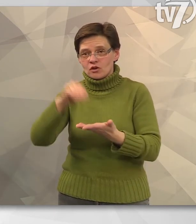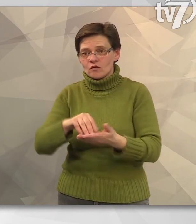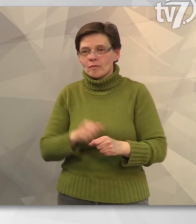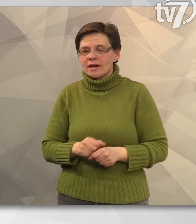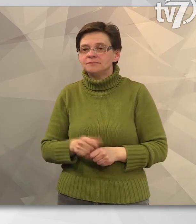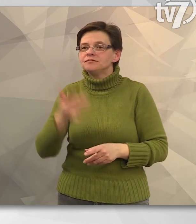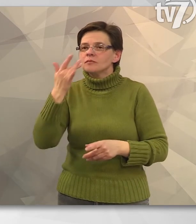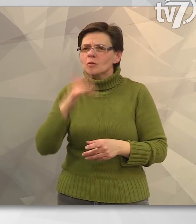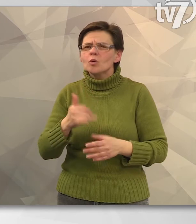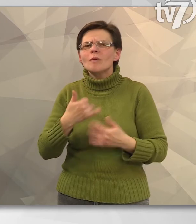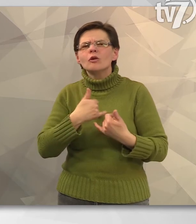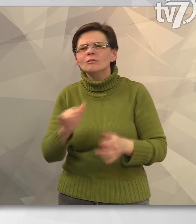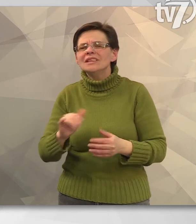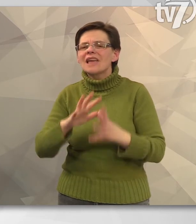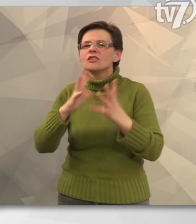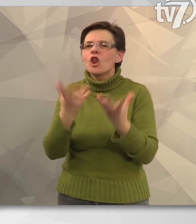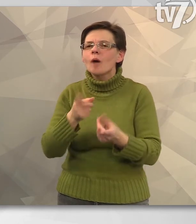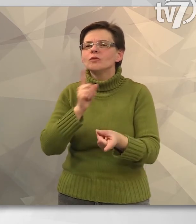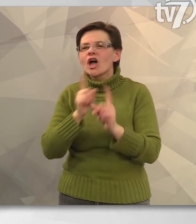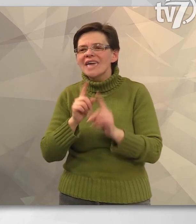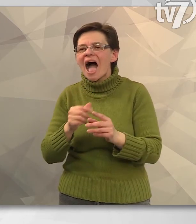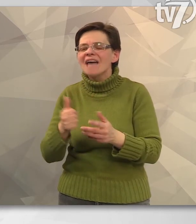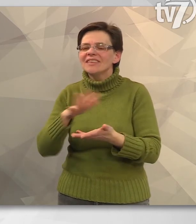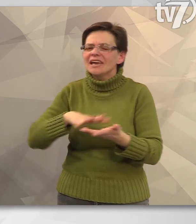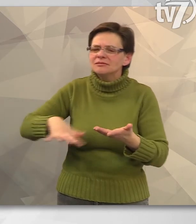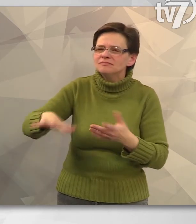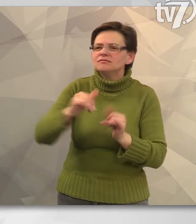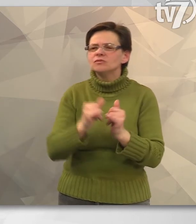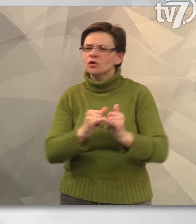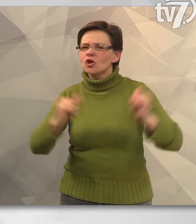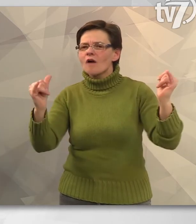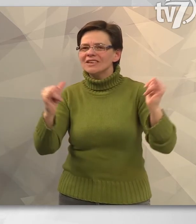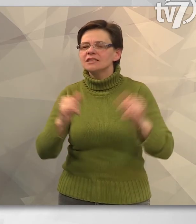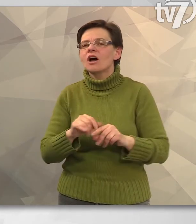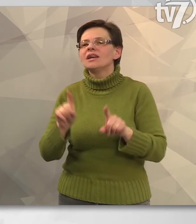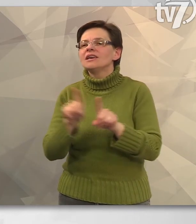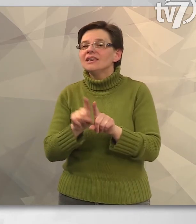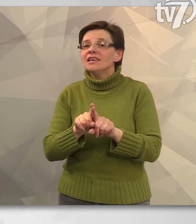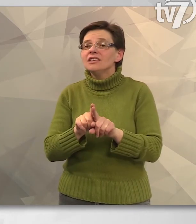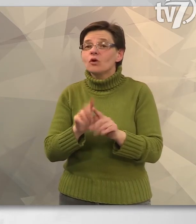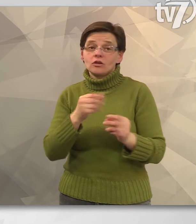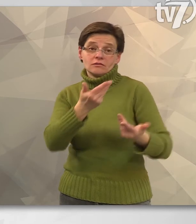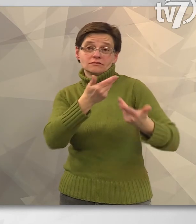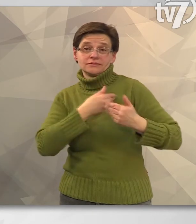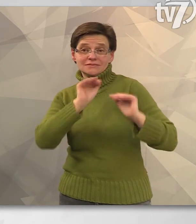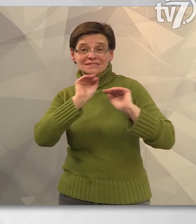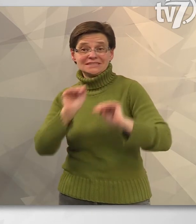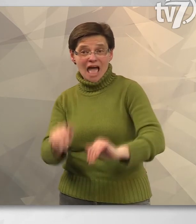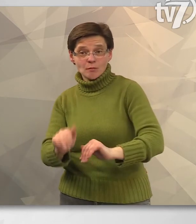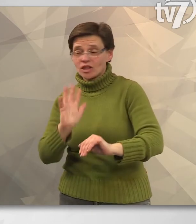közeljövőben. Igyekszünk minden labdajáték infrastruktúra hátterét javítani, így meg, hogy